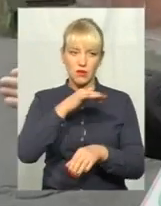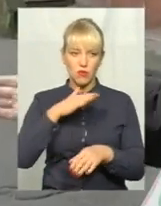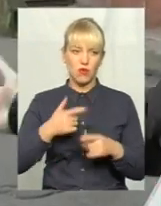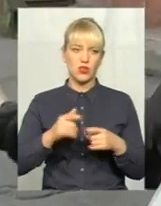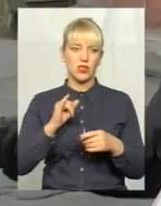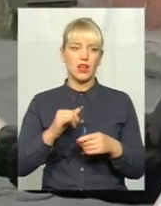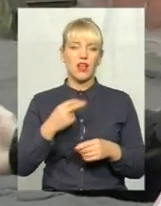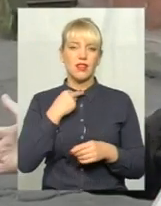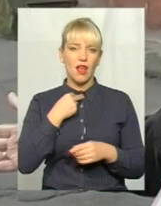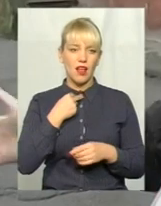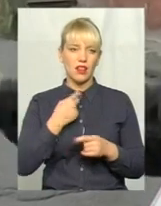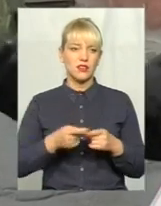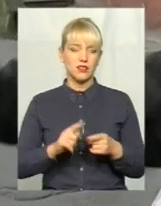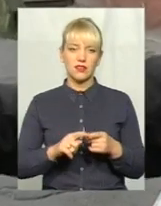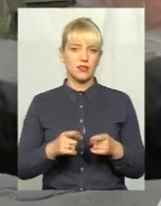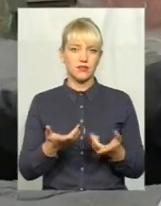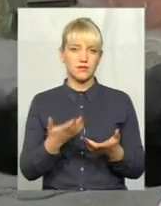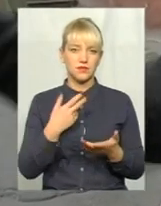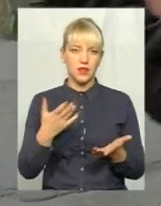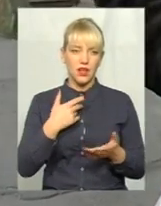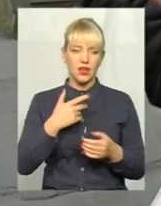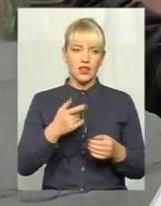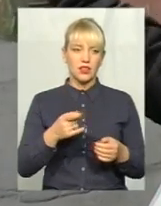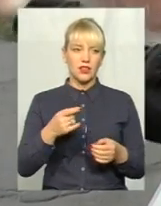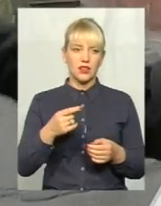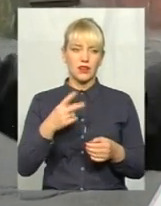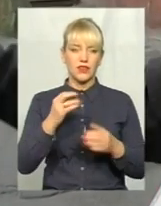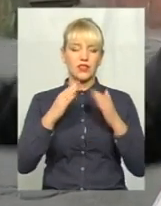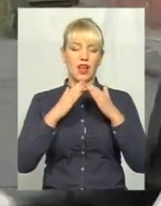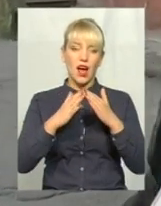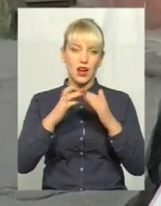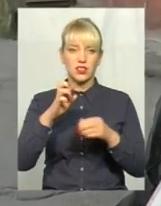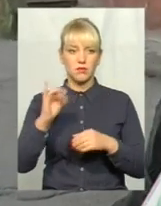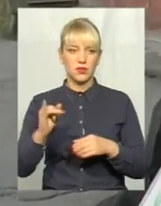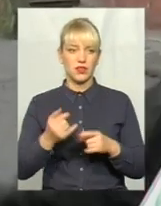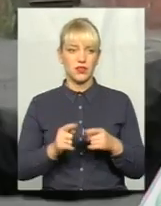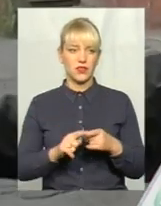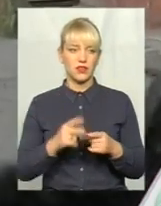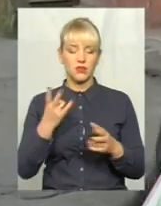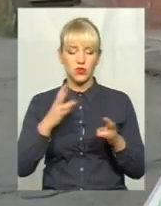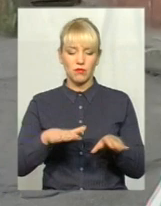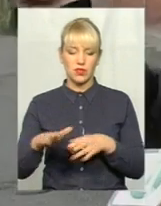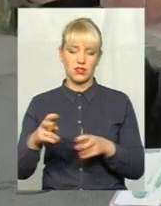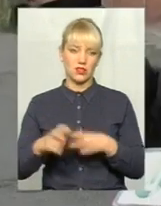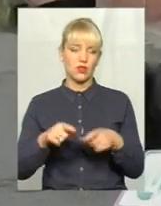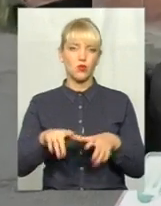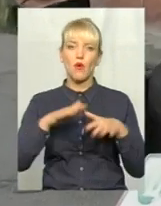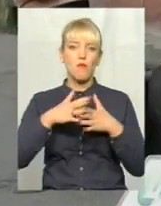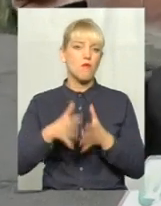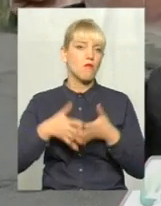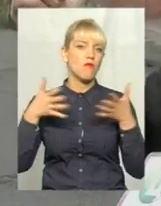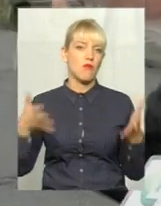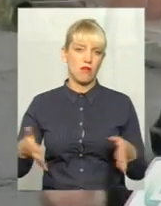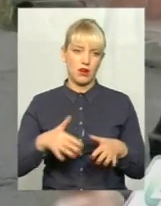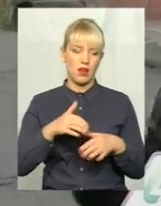Наглость, як говориться, приєльна. Ставити деду треба или в гаражах, или в общем місце шукати. Тут море машин. Гаражі у нас є